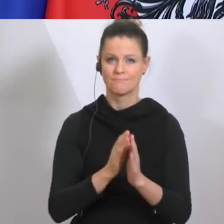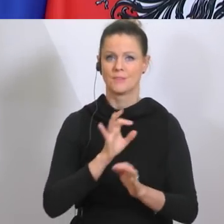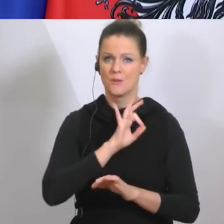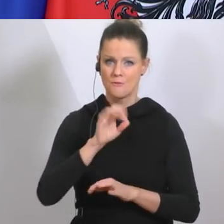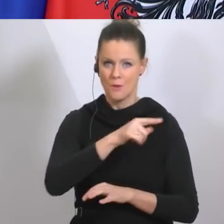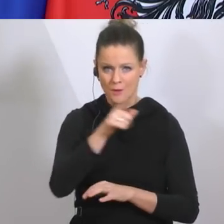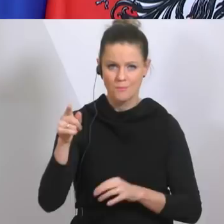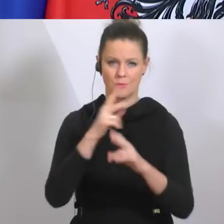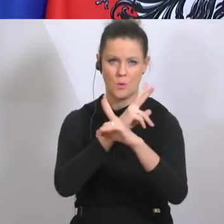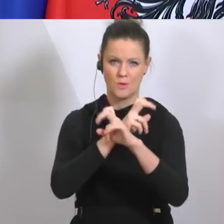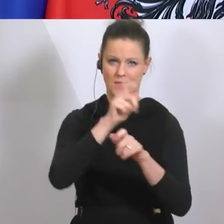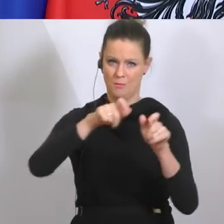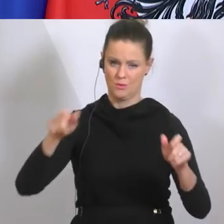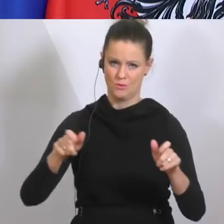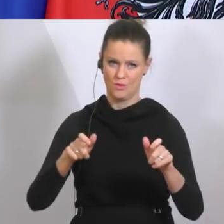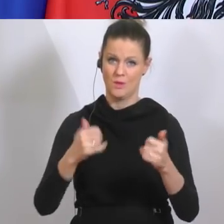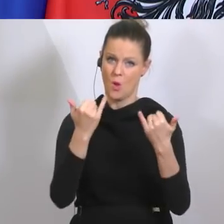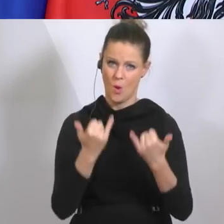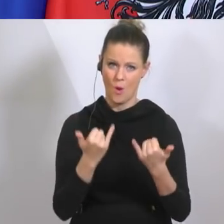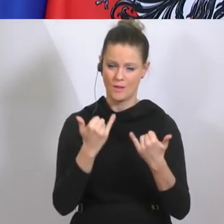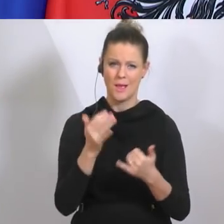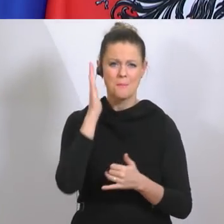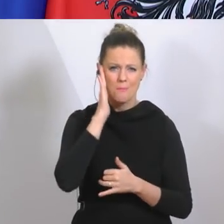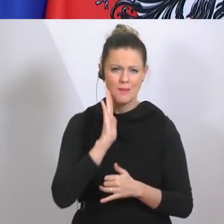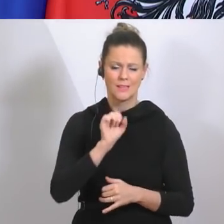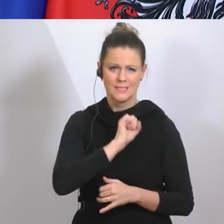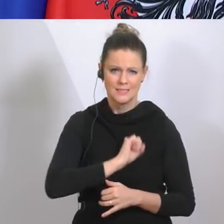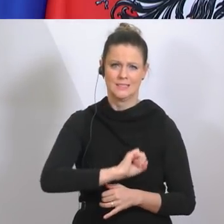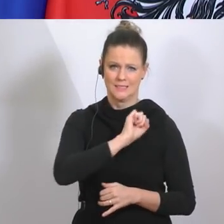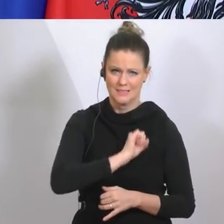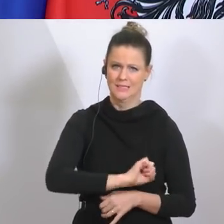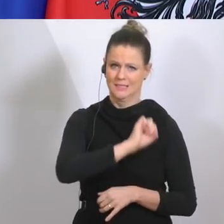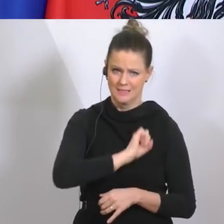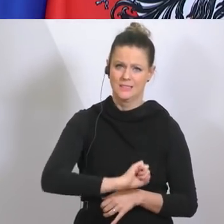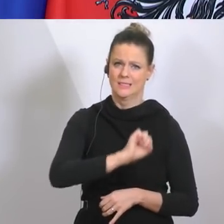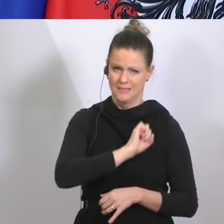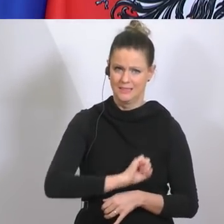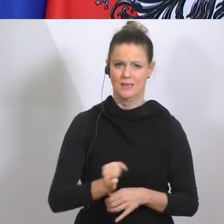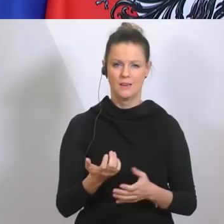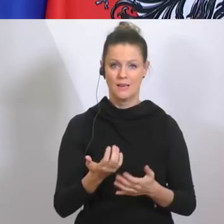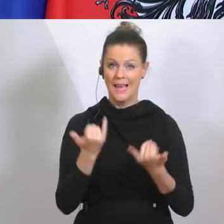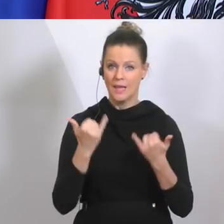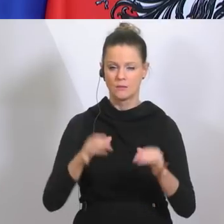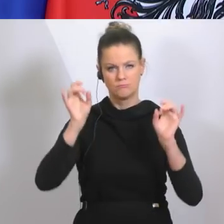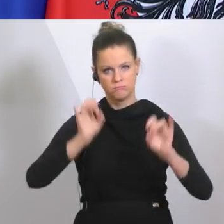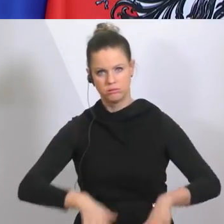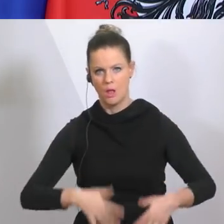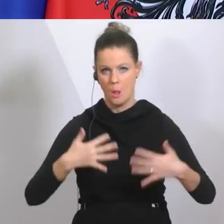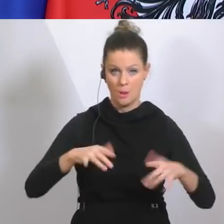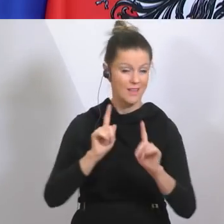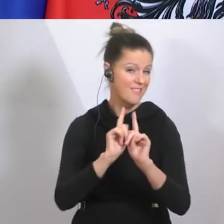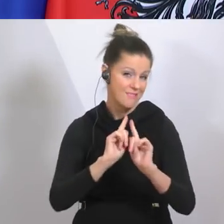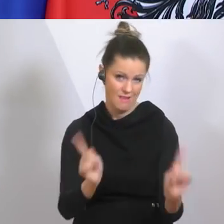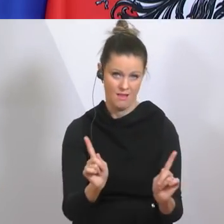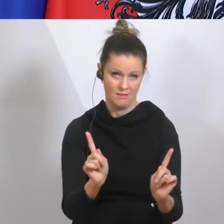Österreicherinnen und Österreicher ist heute, halten Sie durch. Wir dürfen nicht nachlassen. Wir müssen